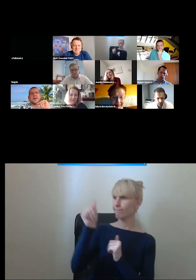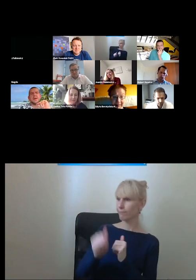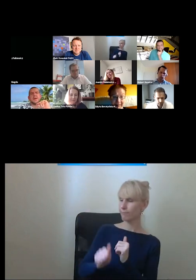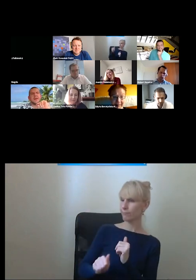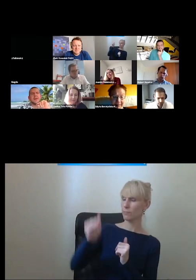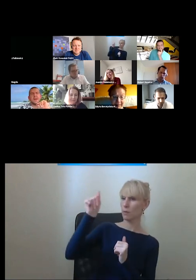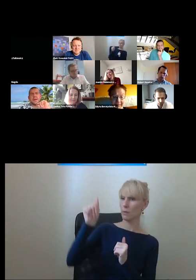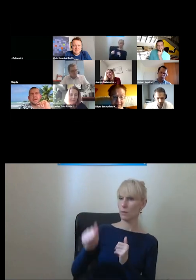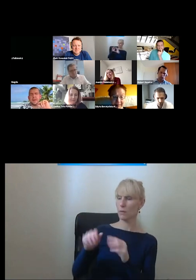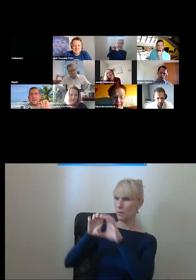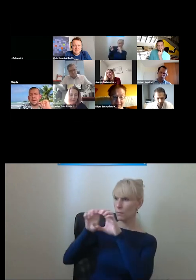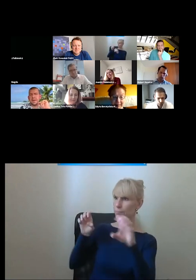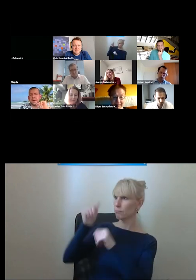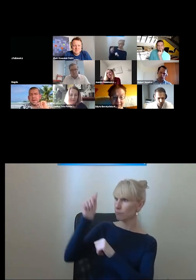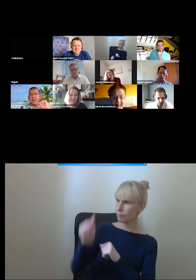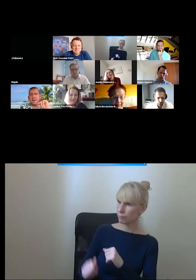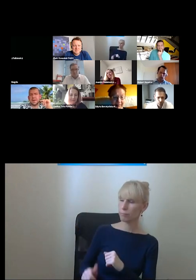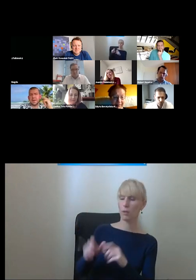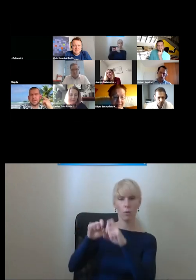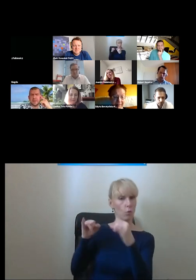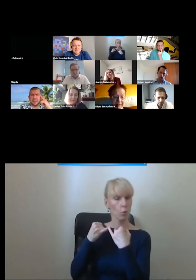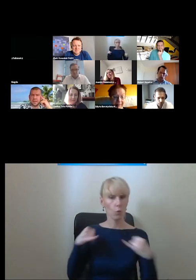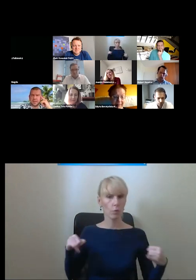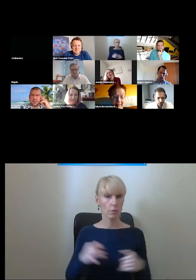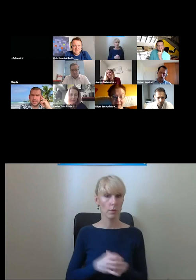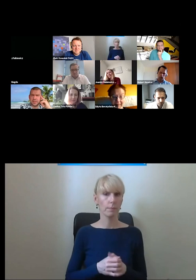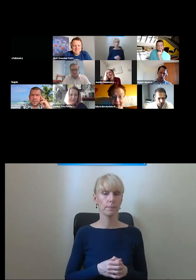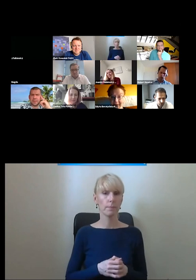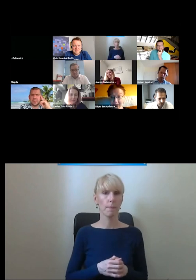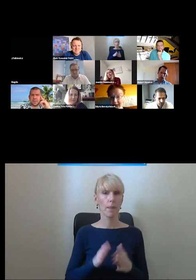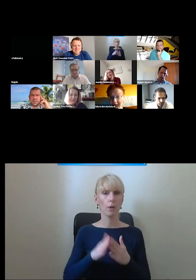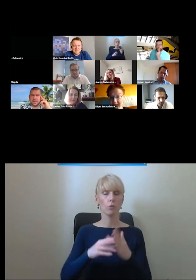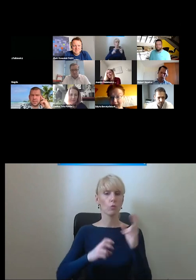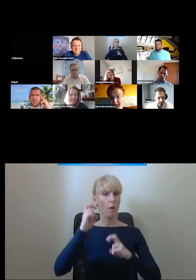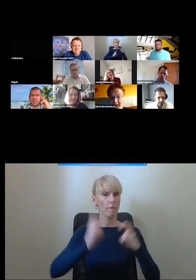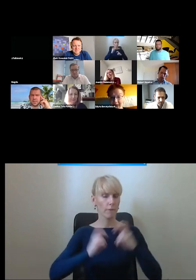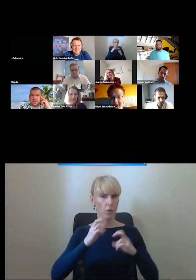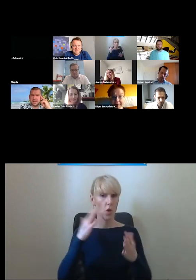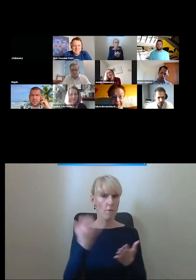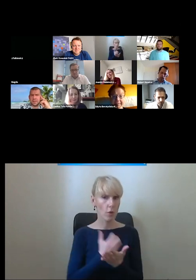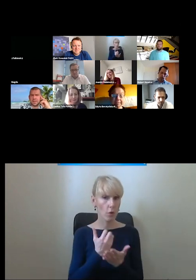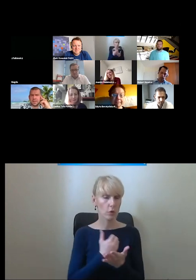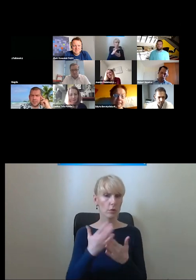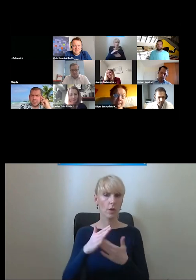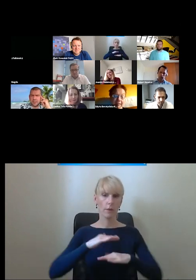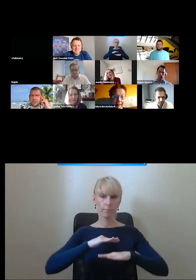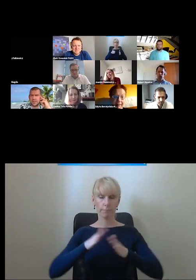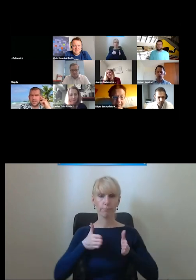windach od dawien dawna od początku to że nasze windy wykorzystywane są na ścieżkach